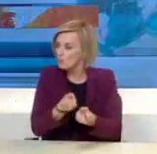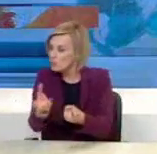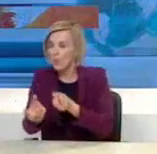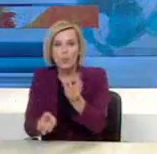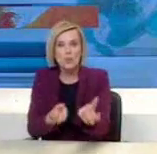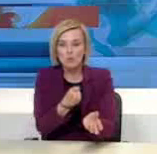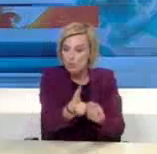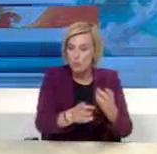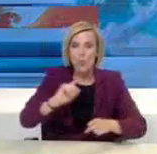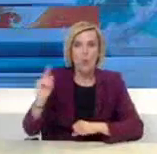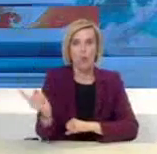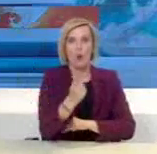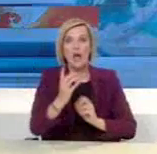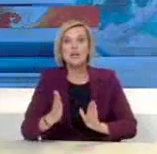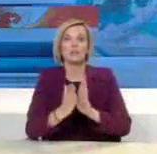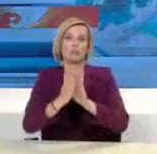κάθε ενδεχόμενο.